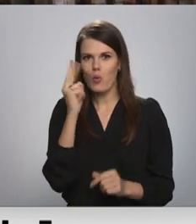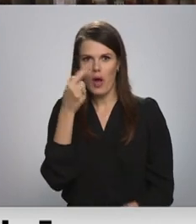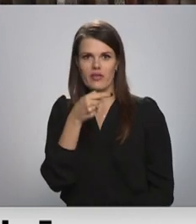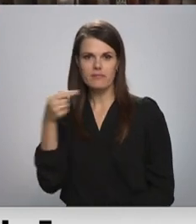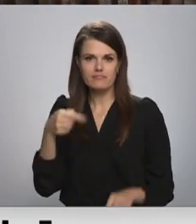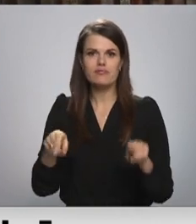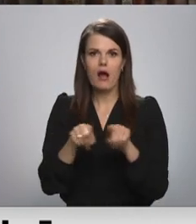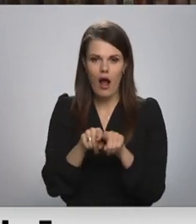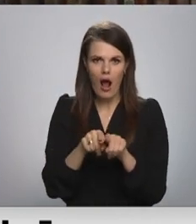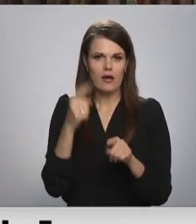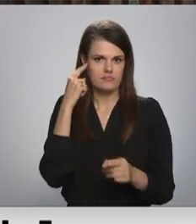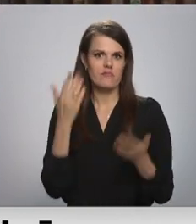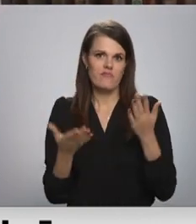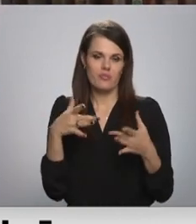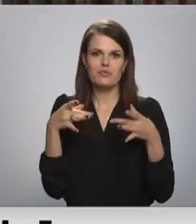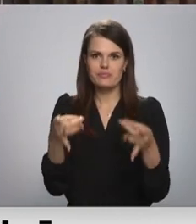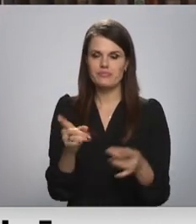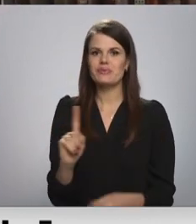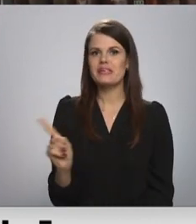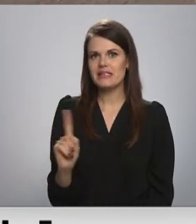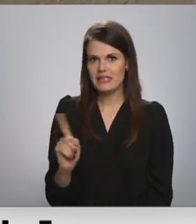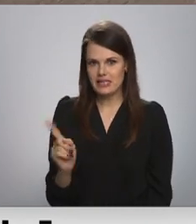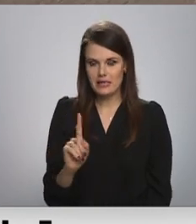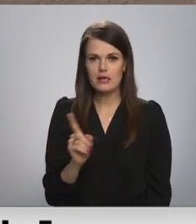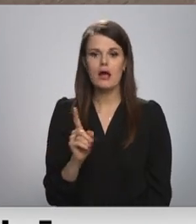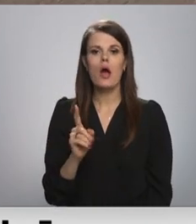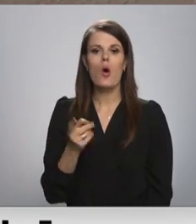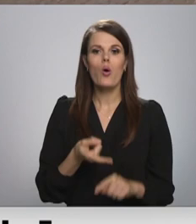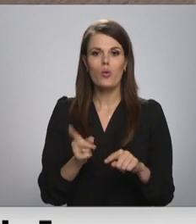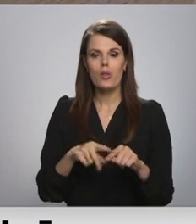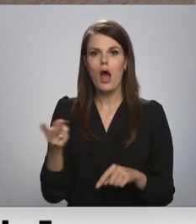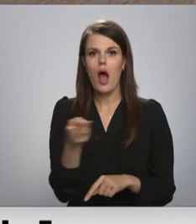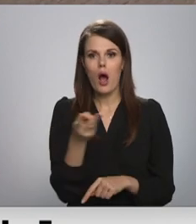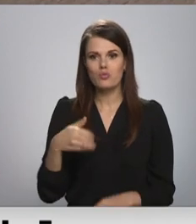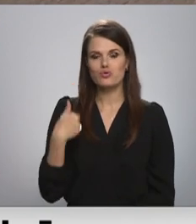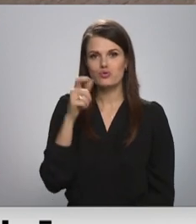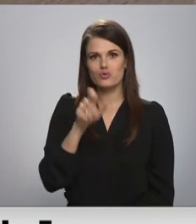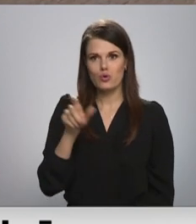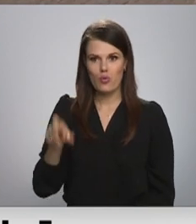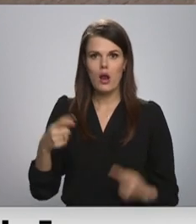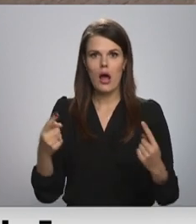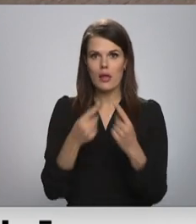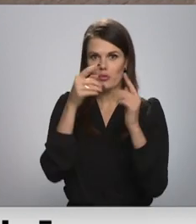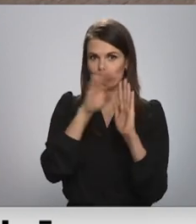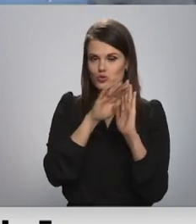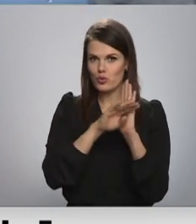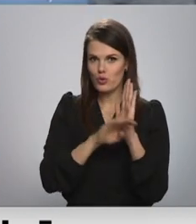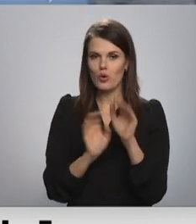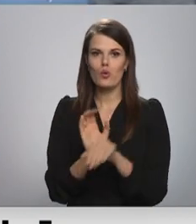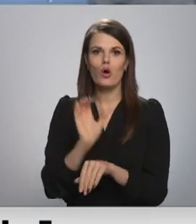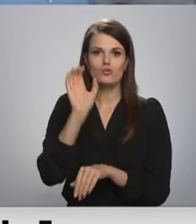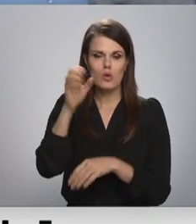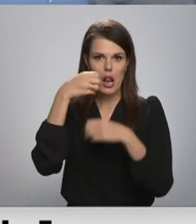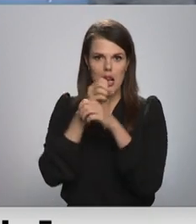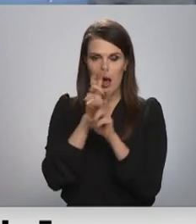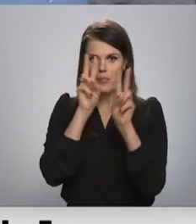līnija, kas varētu liecināt par inficēšanos ar koronavīrusu. Un abu šos skolēnus atbilstīgi noteikumiem nosūtīja